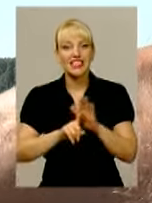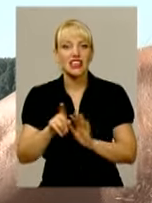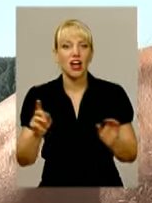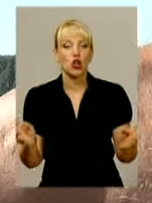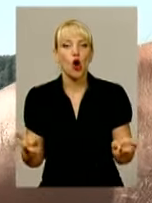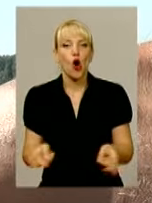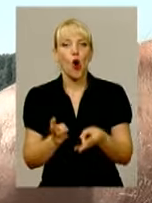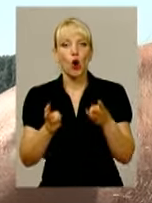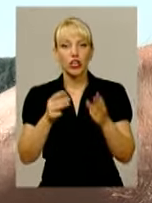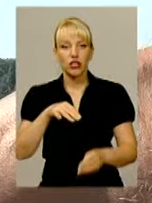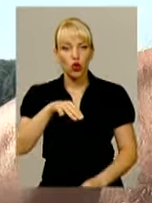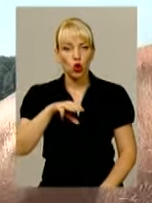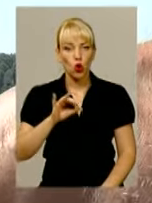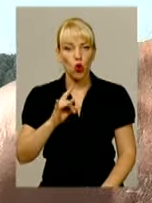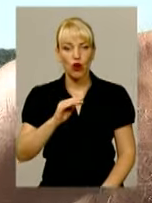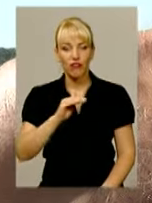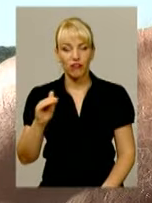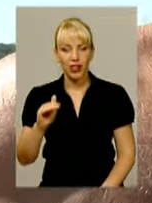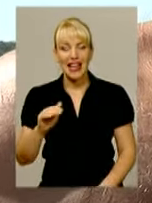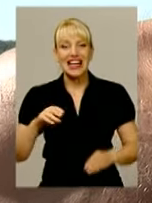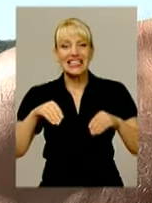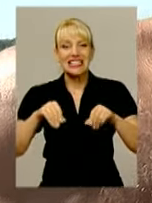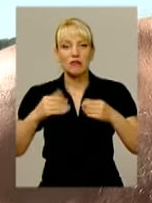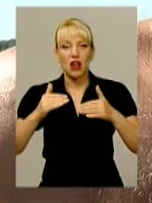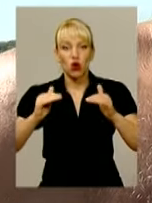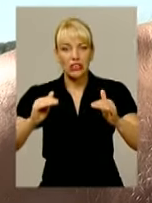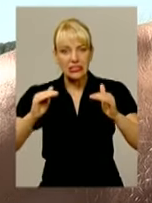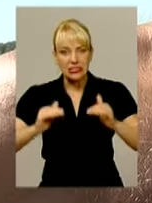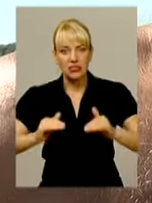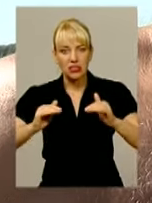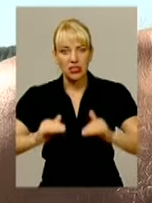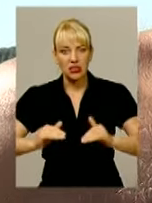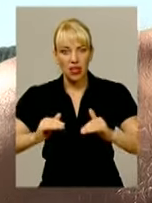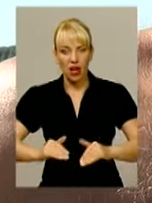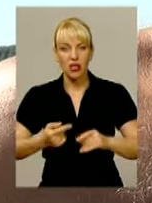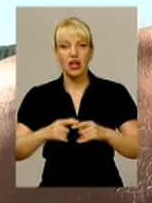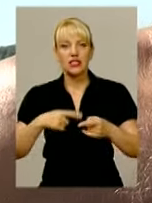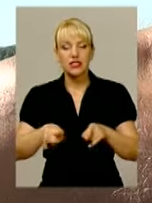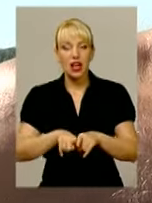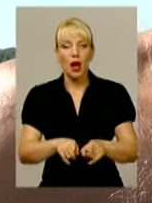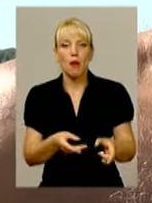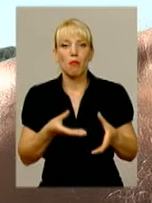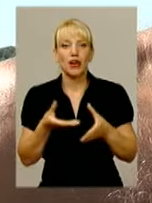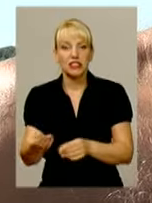І земля сідає. Це вже призволить до таких катастроф, як, скажімо,